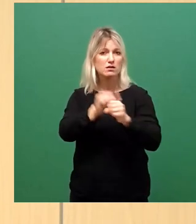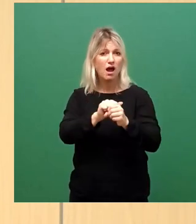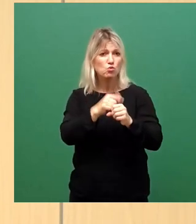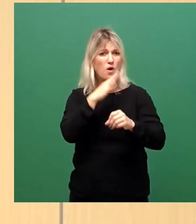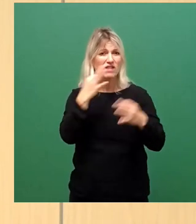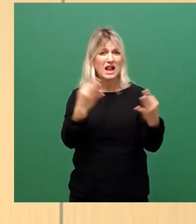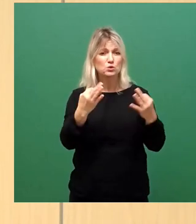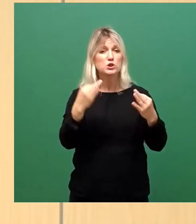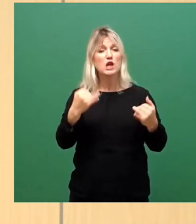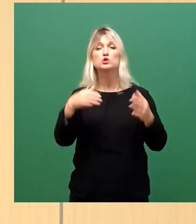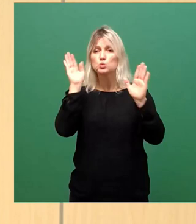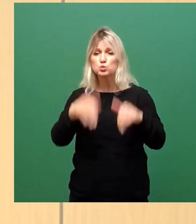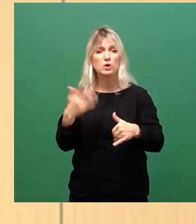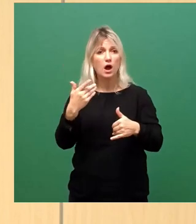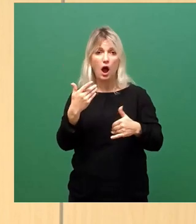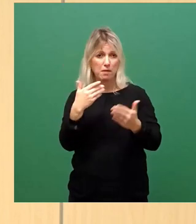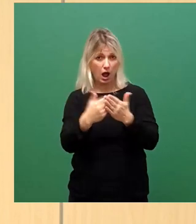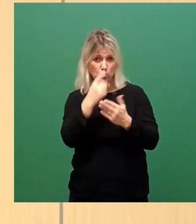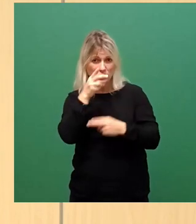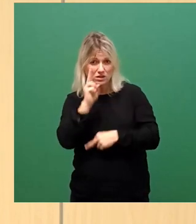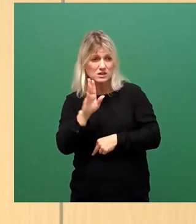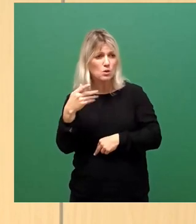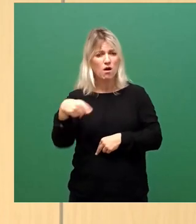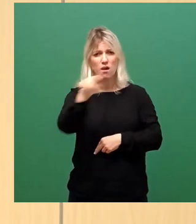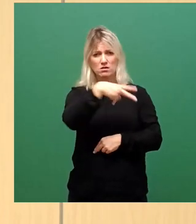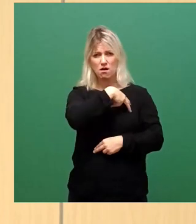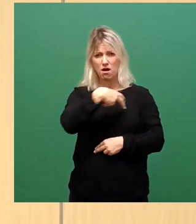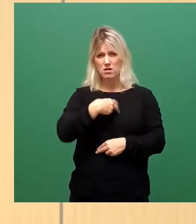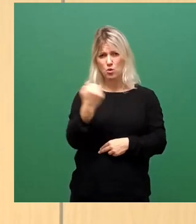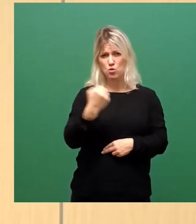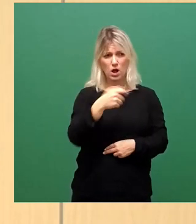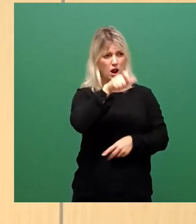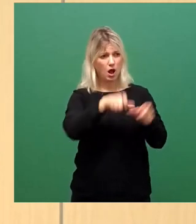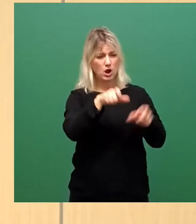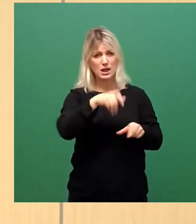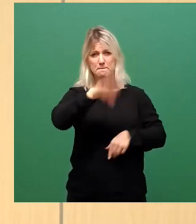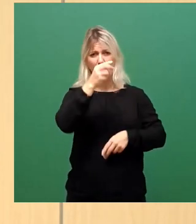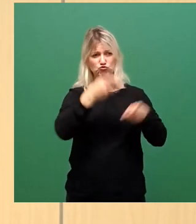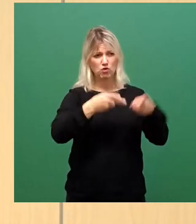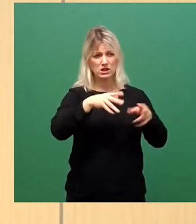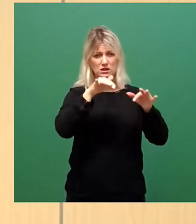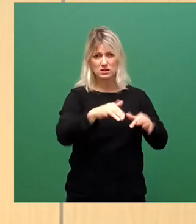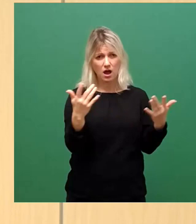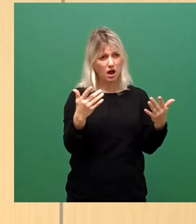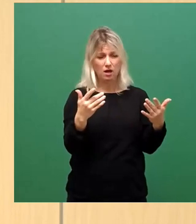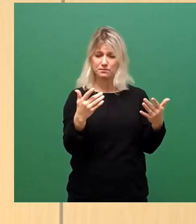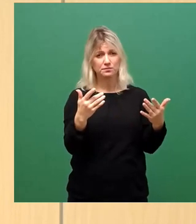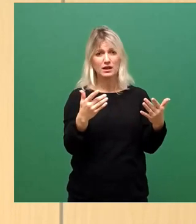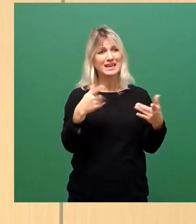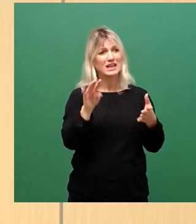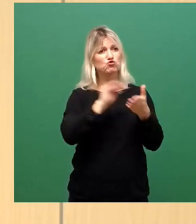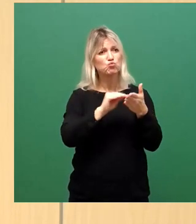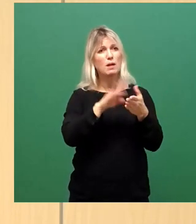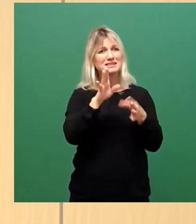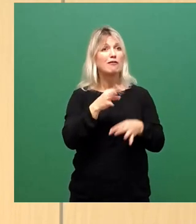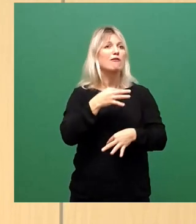Riesenbenachteiligungen zu schaffen und eigentlich auch Leute mehr zu schädigen, als die Gefahr in der Schule ist. Es gibt keine Gruppe in diesem Land,